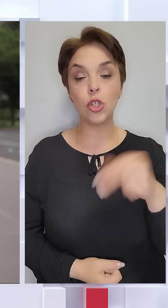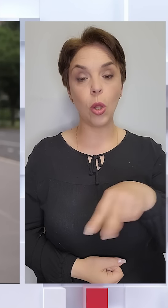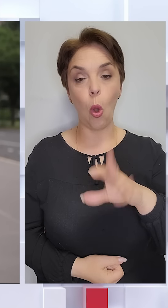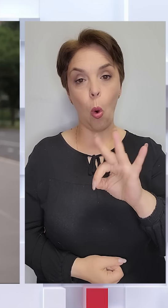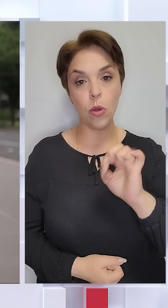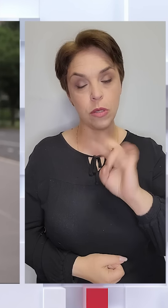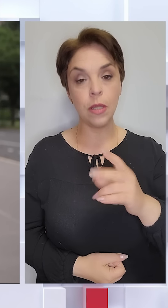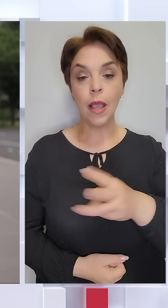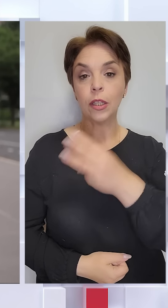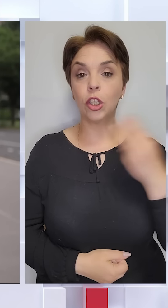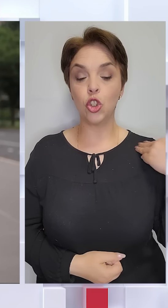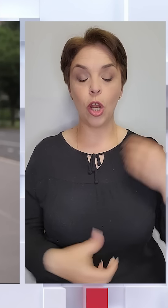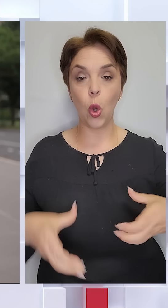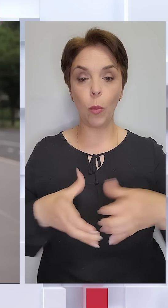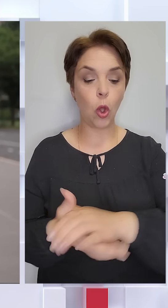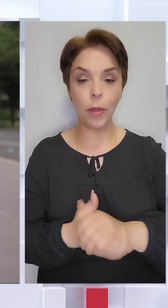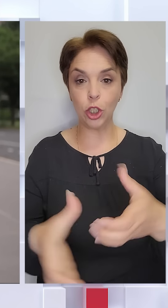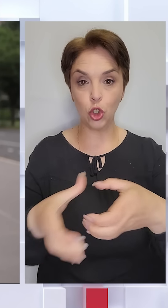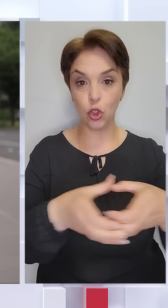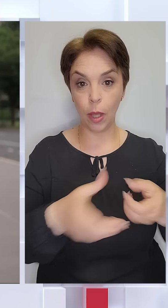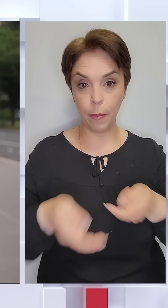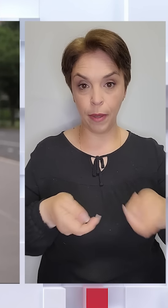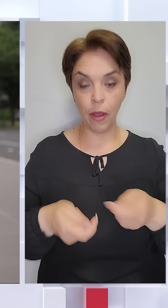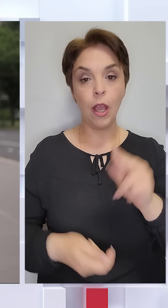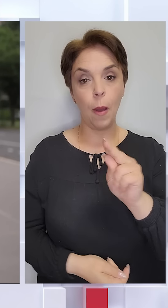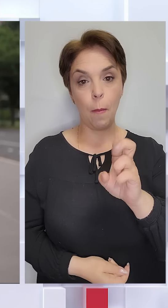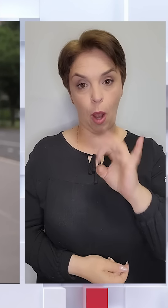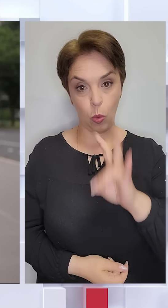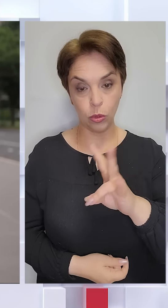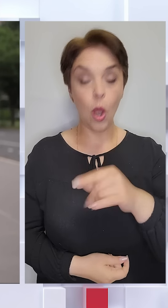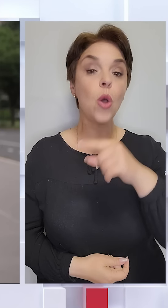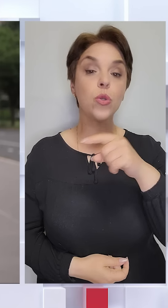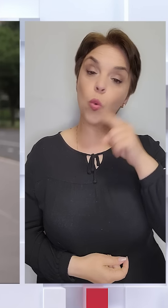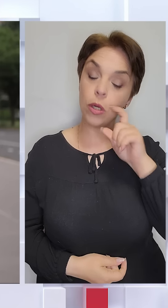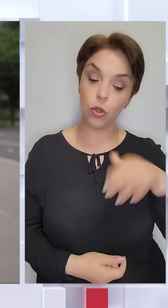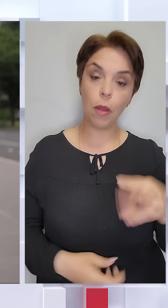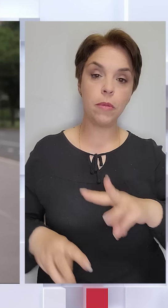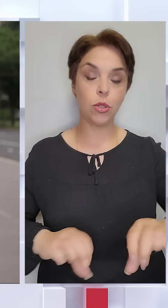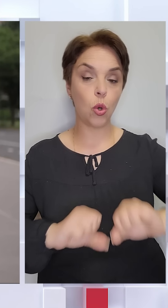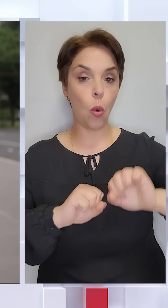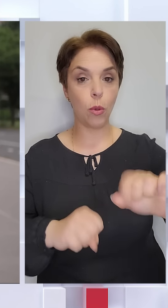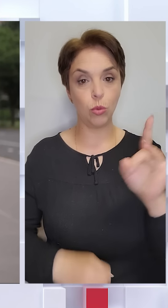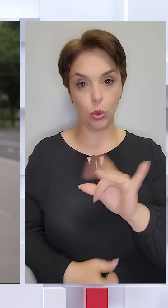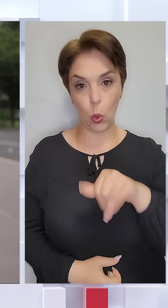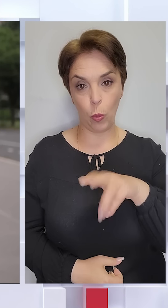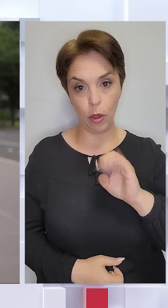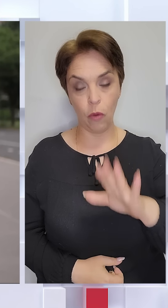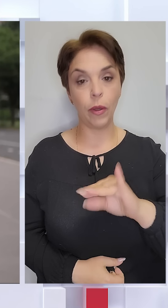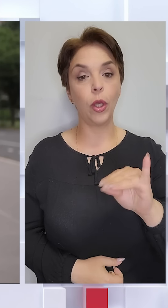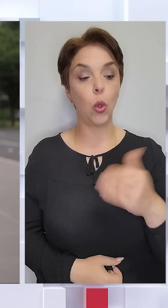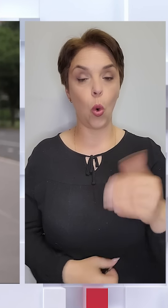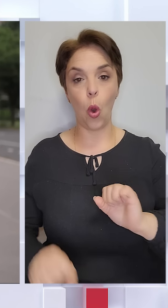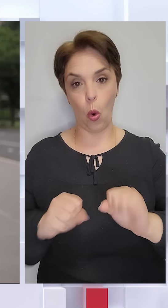Остін та начальник комітету об'єднаних штабів Чарльз Браун. З українського боку – міністр оборони Рустем Омеров та його